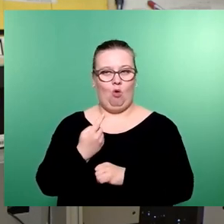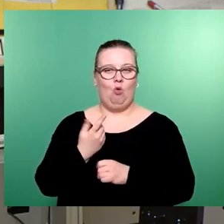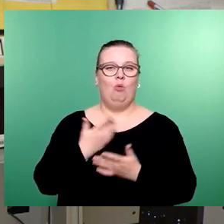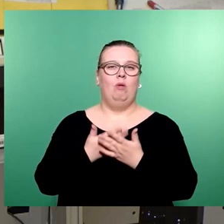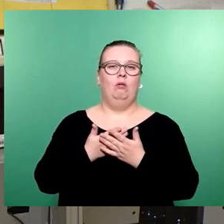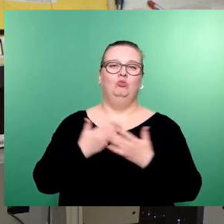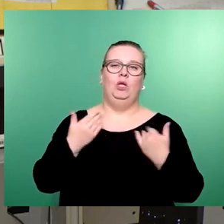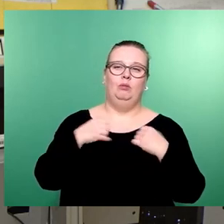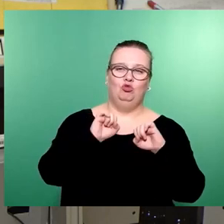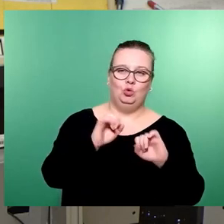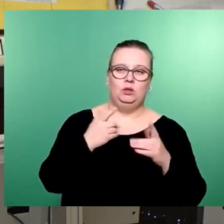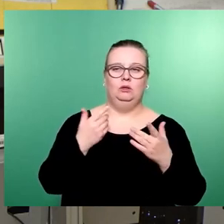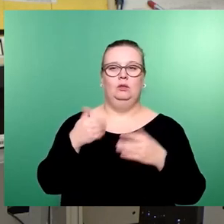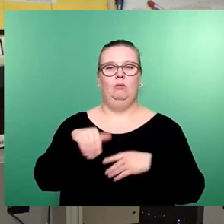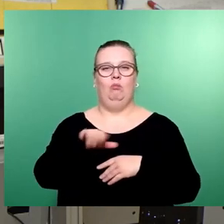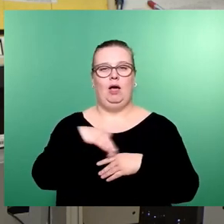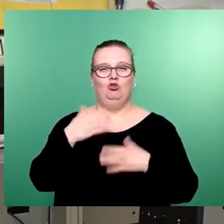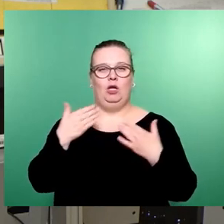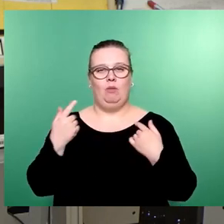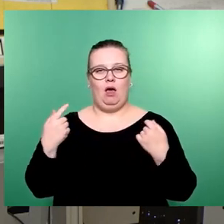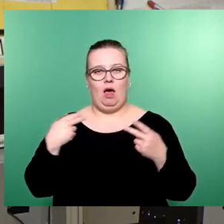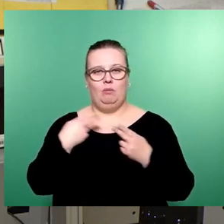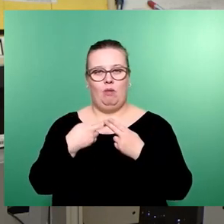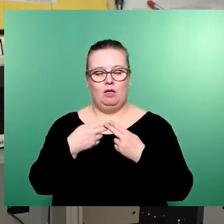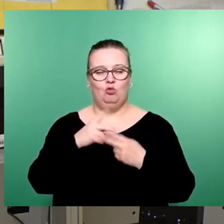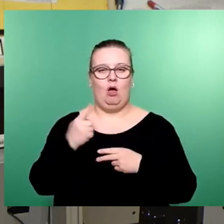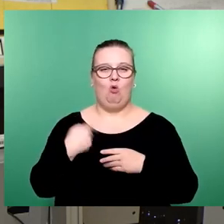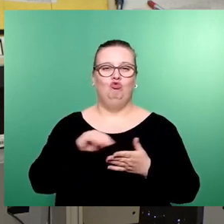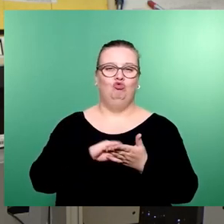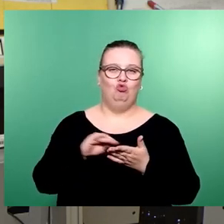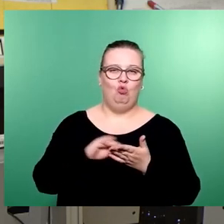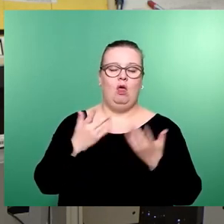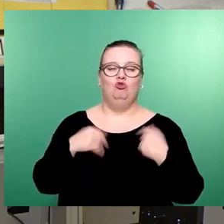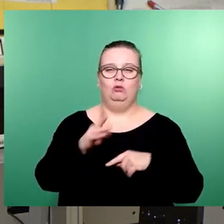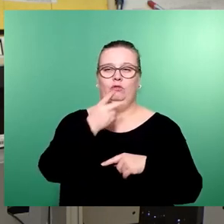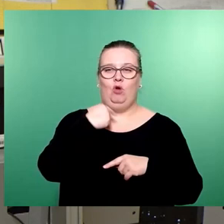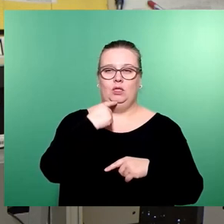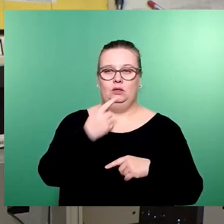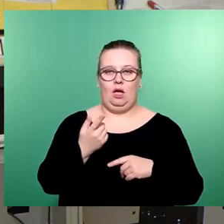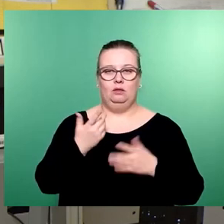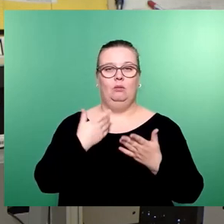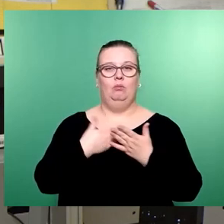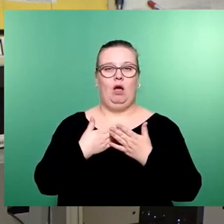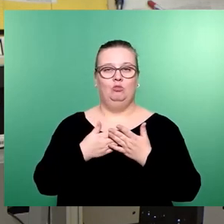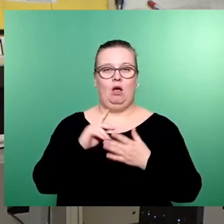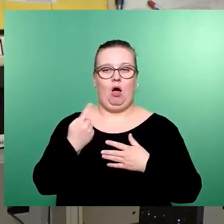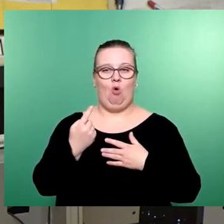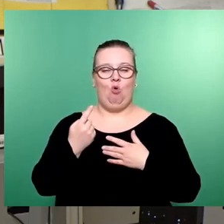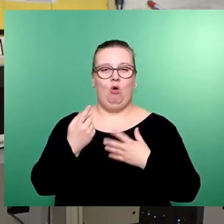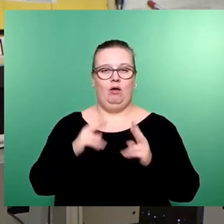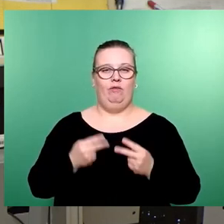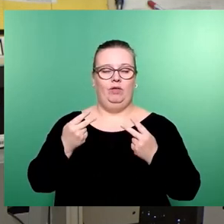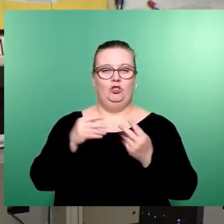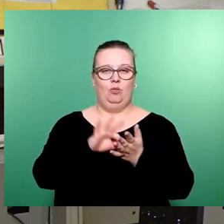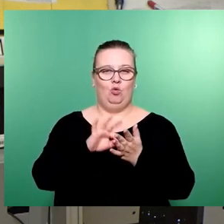Klimaschutz, im Bereich Klimaanpassung, aber eben auch Schule. Wurde schon gesagt, wir haben jetzt zum Beispiel ein wichtiger Punkt